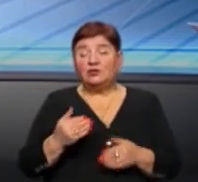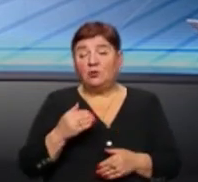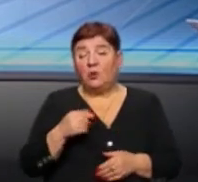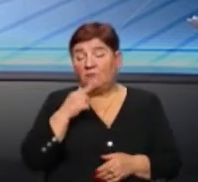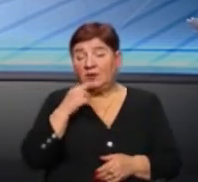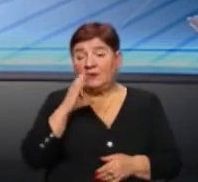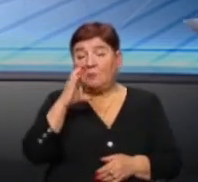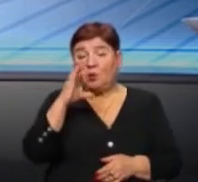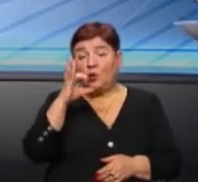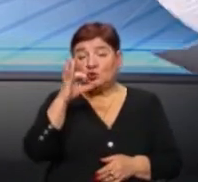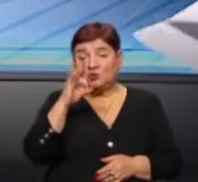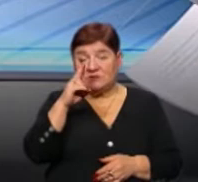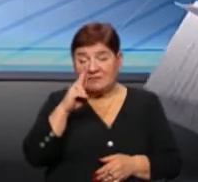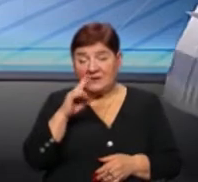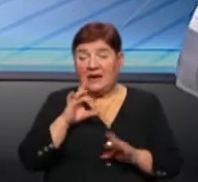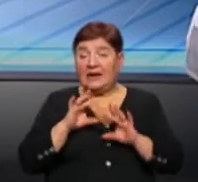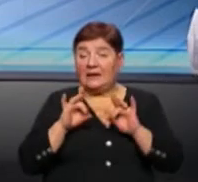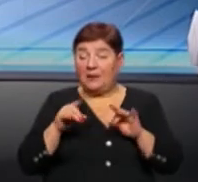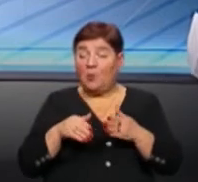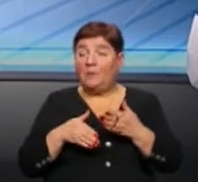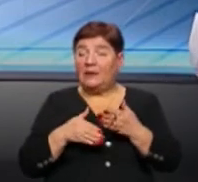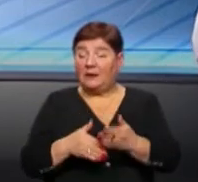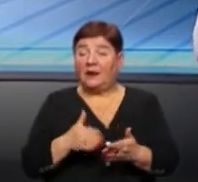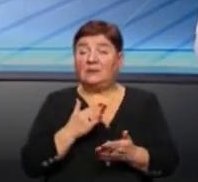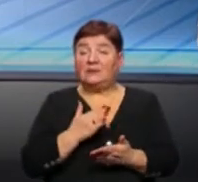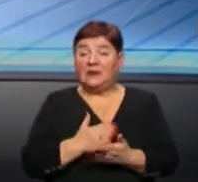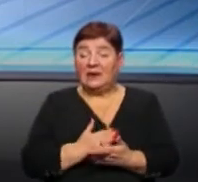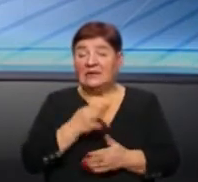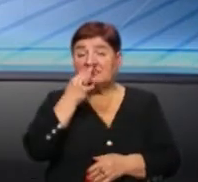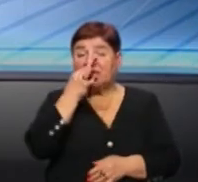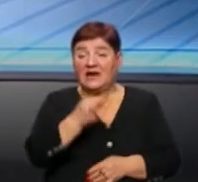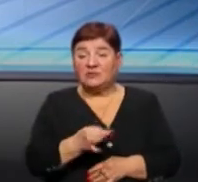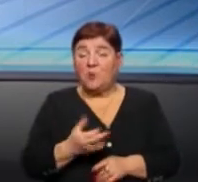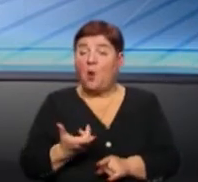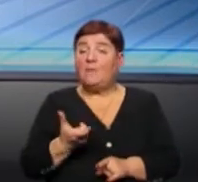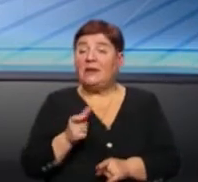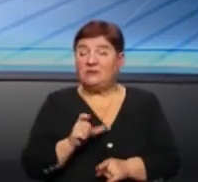соціальну рекламу, то мета її є, скажімо так,